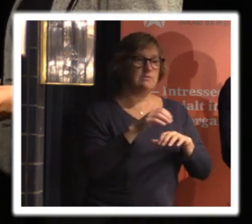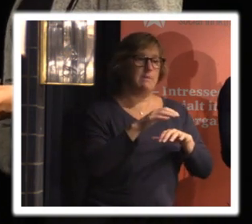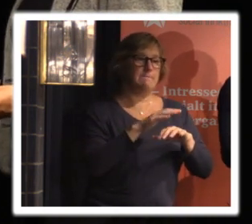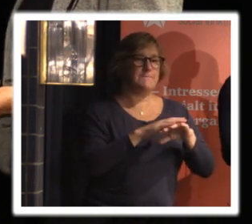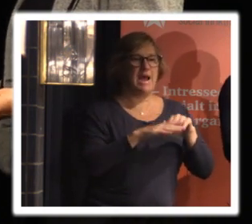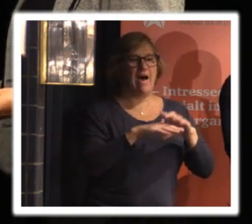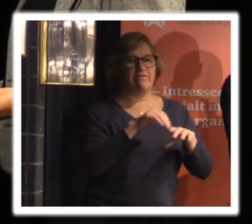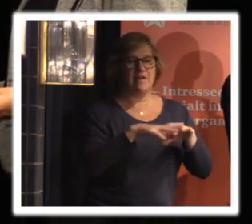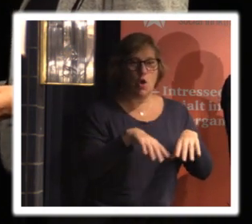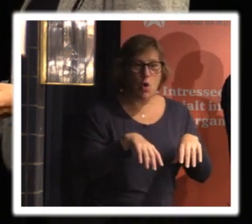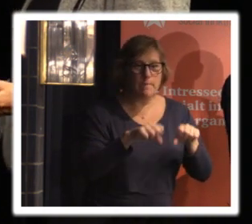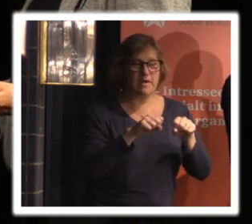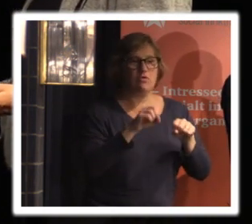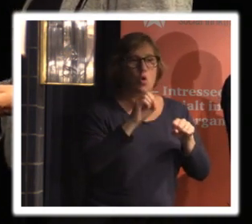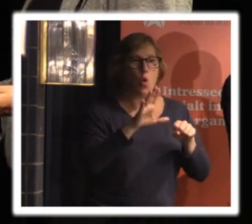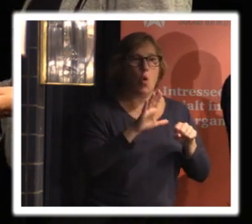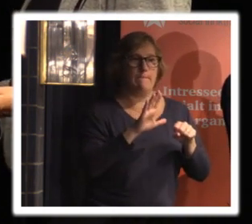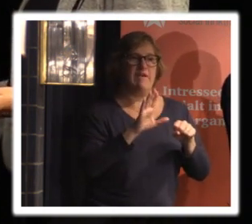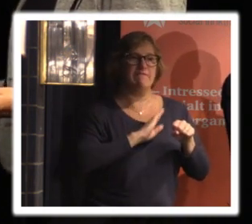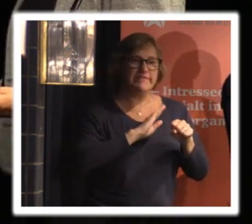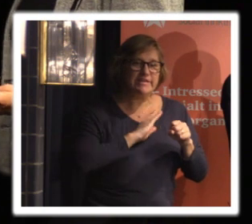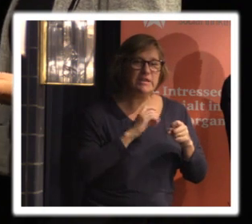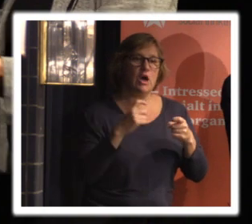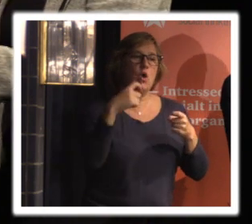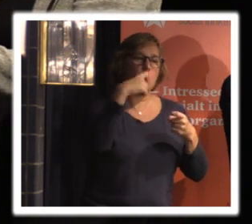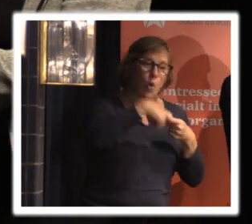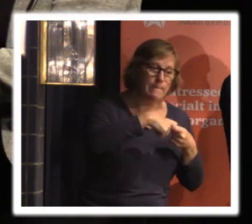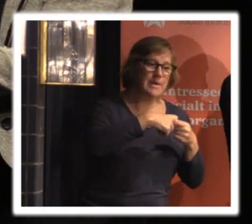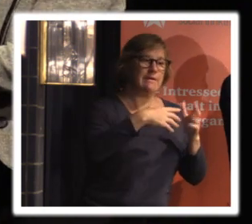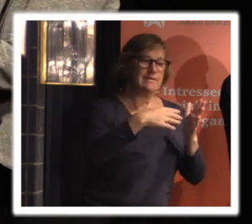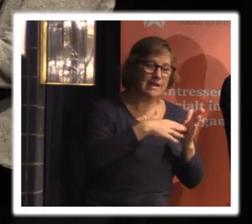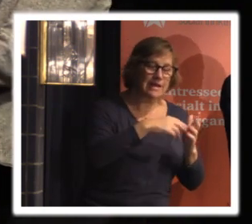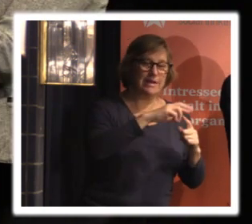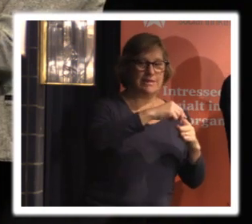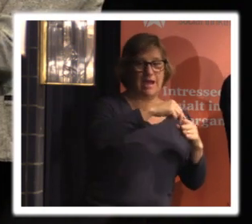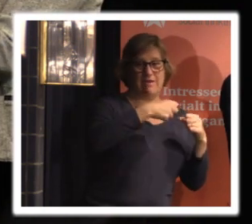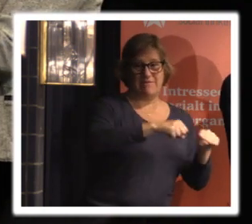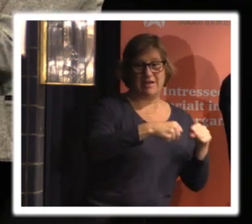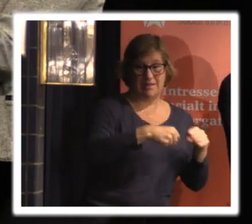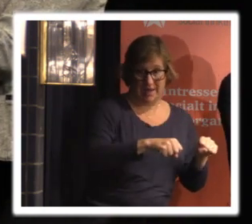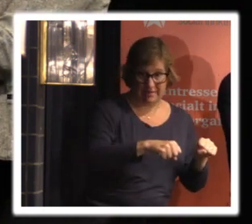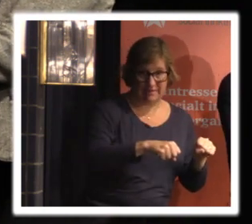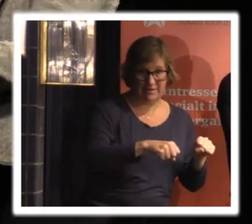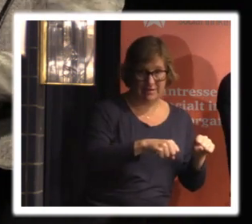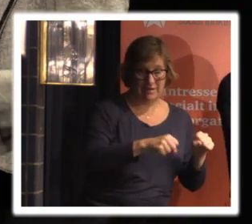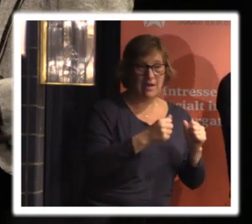typen av uppgifter om de är liksom direkt kopplade till den liksom kärnverksamheten organisationen har eller sådär men problemen blir ju